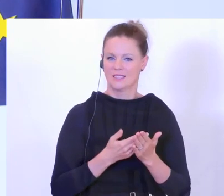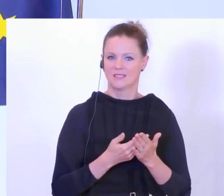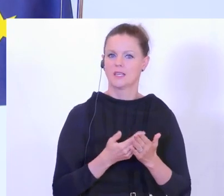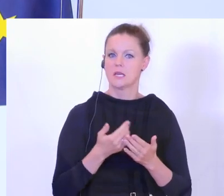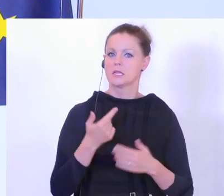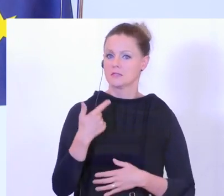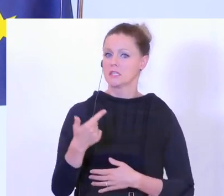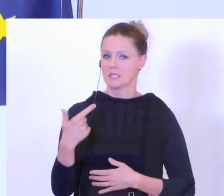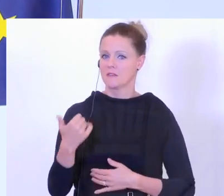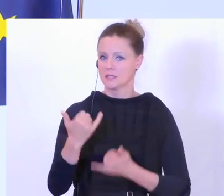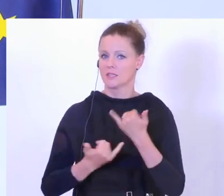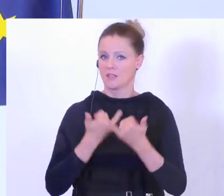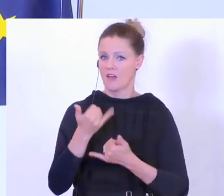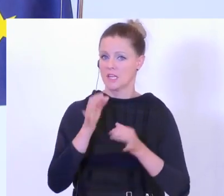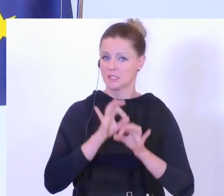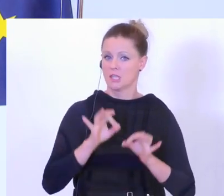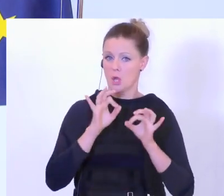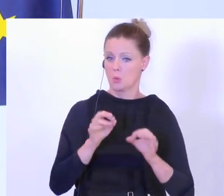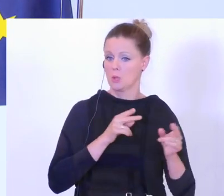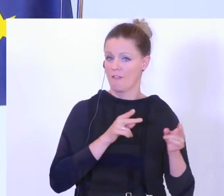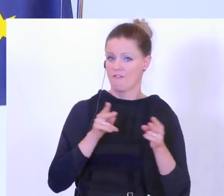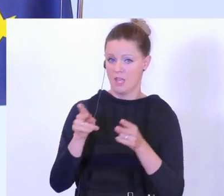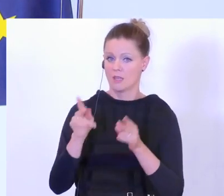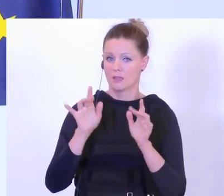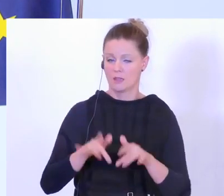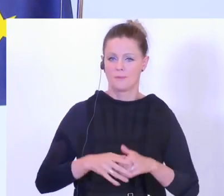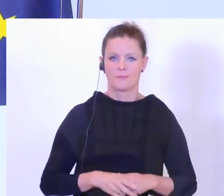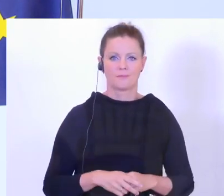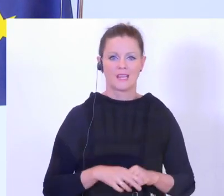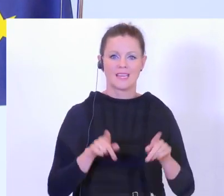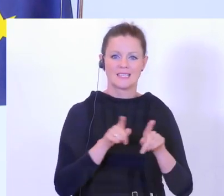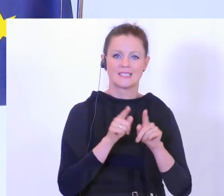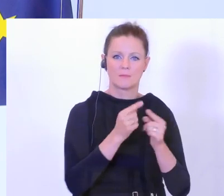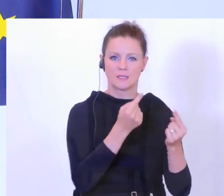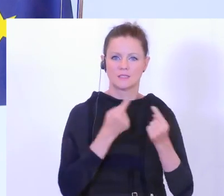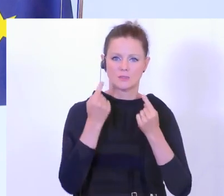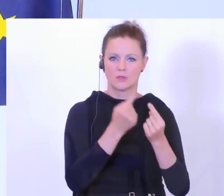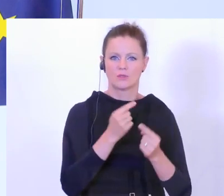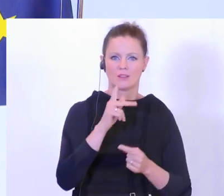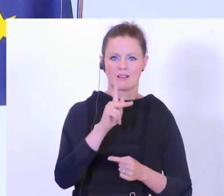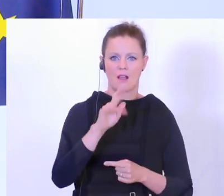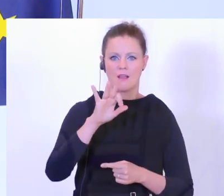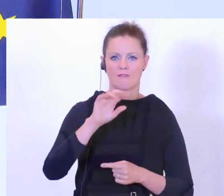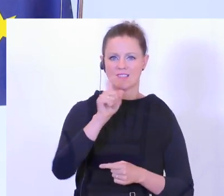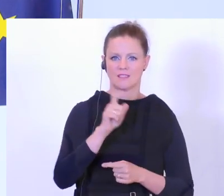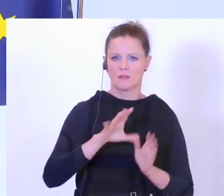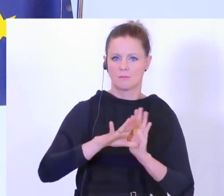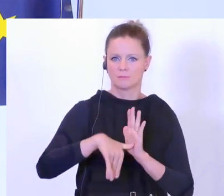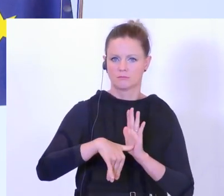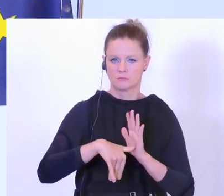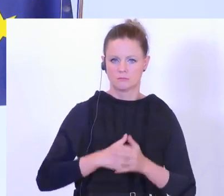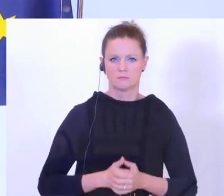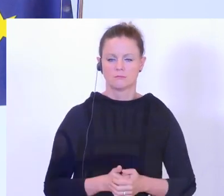2020 hinein auf einem sehr guten Weg. Das Gleiche gilt für Kfz-Tiebstähle. Hier